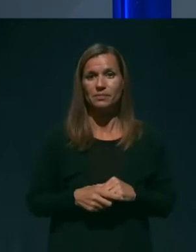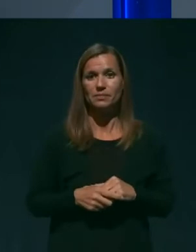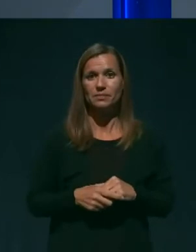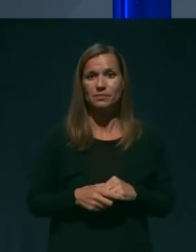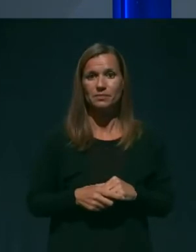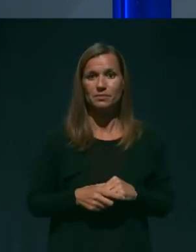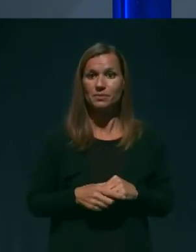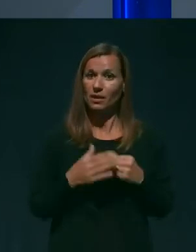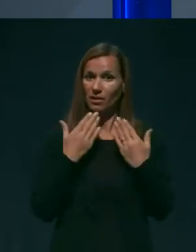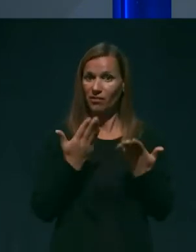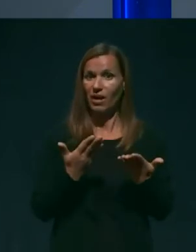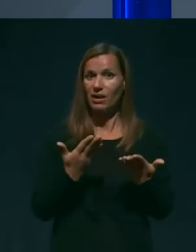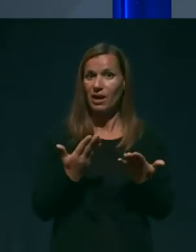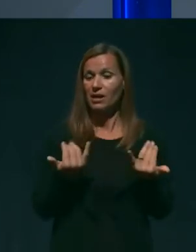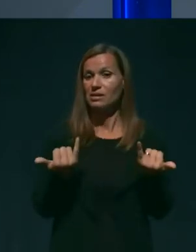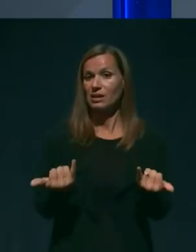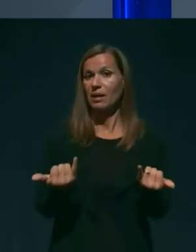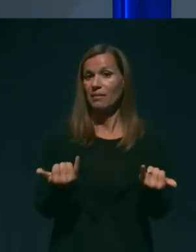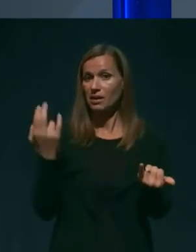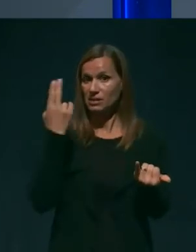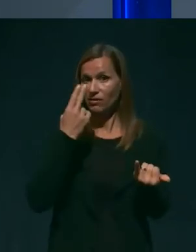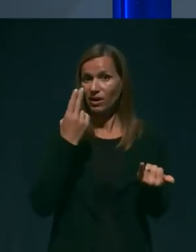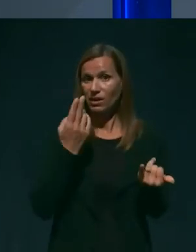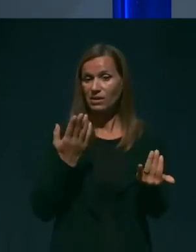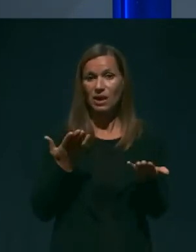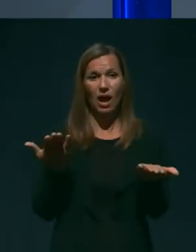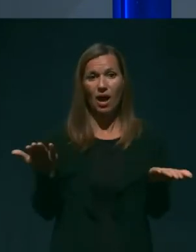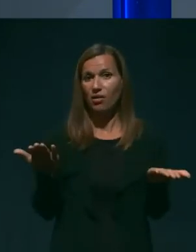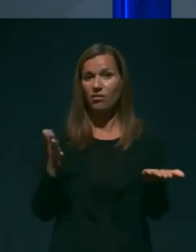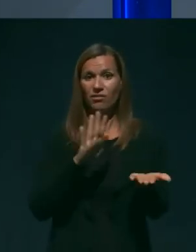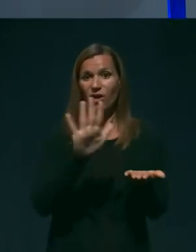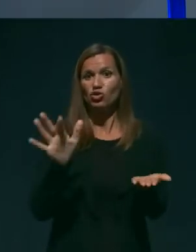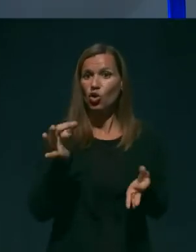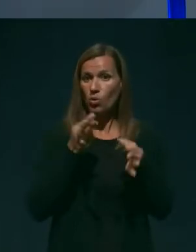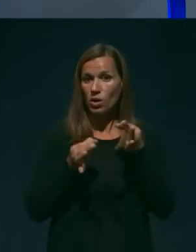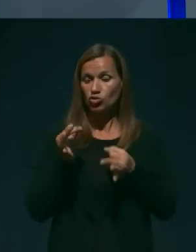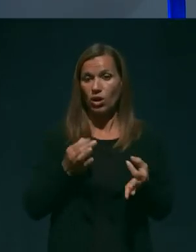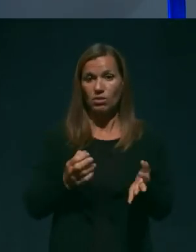Hvala. Sedaj pa seveda sem tu tudi na voljo za vprašanje.